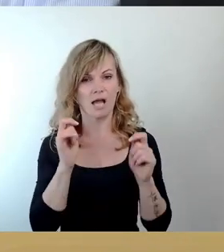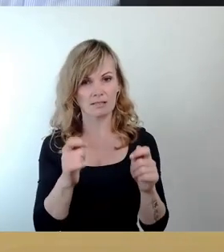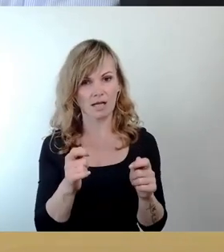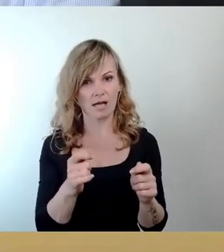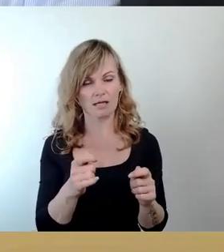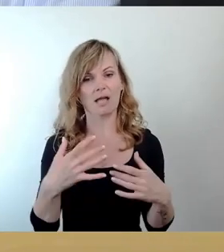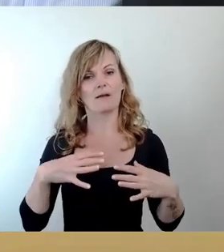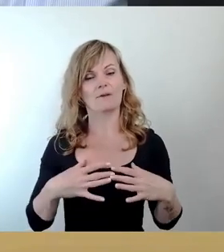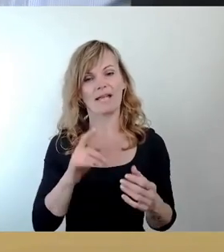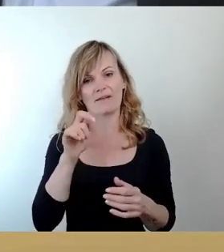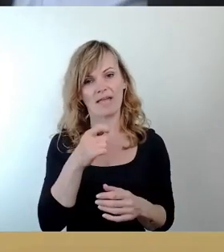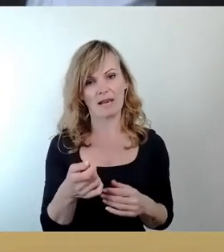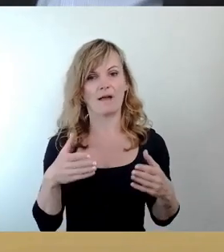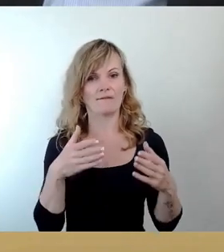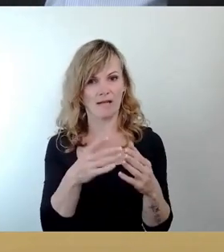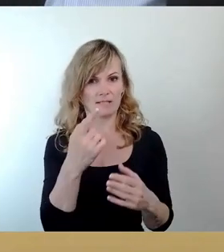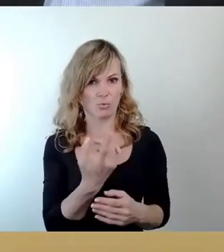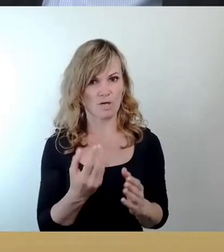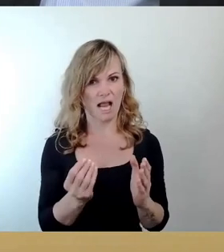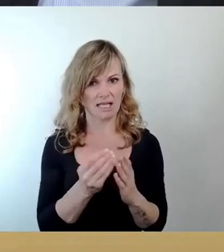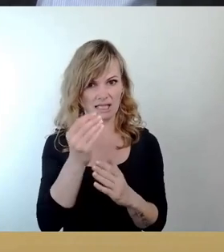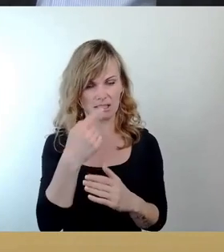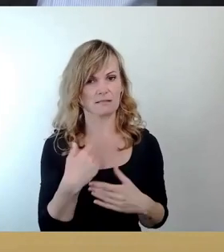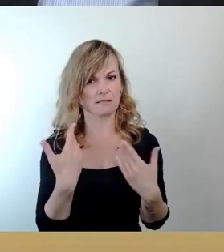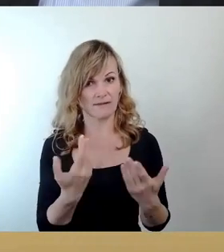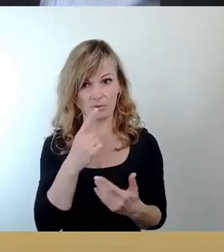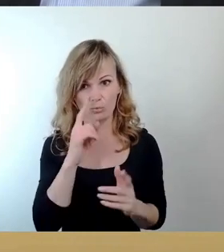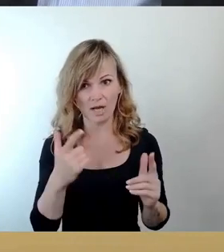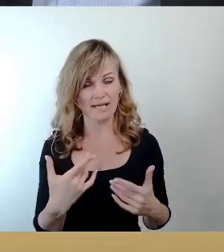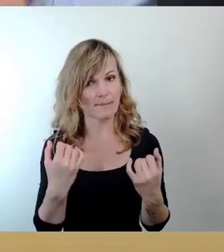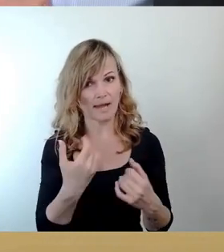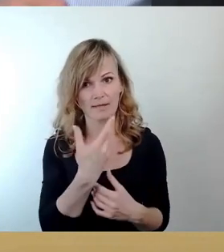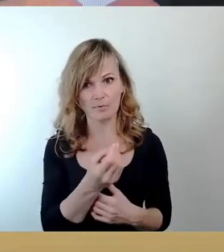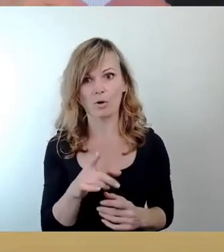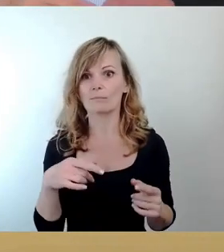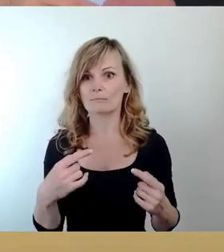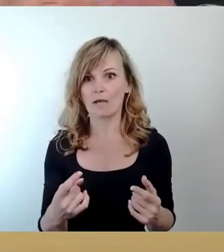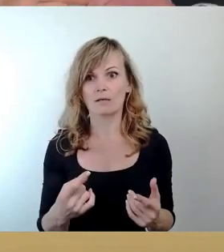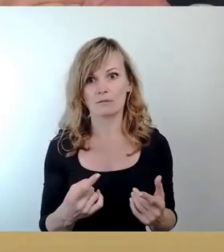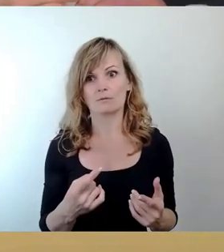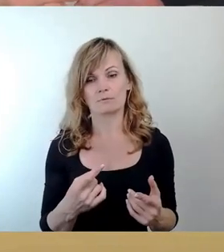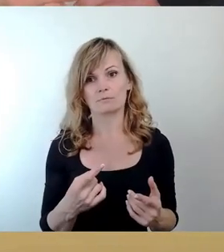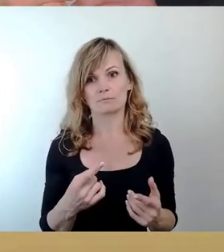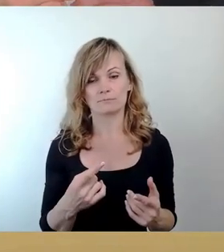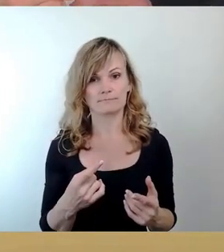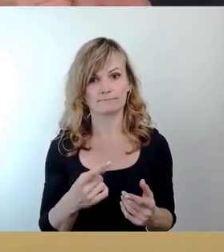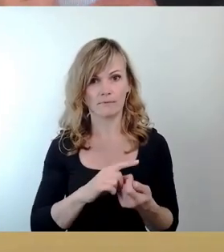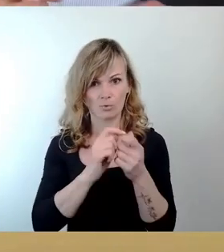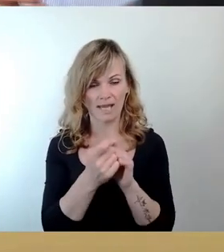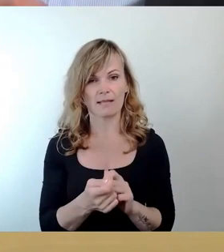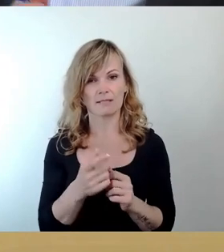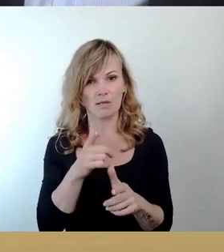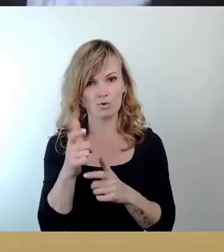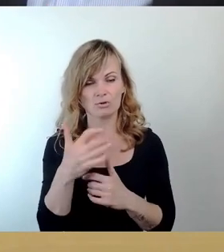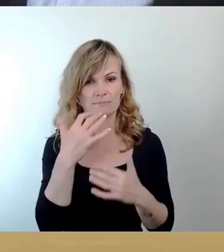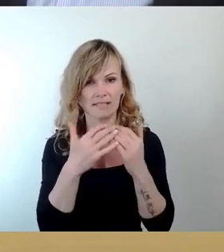Wähler Fraktion zu ergänzen. Wenn das keine Mehrheit kriegen würde, würden wir dann so über den ungeänderten Ausschussbericht abstimmen und das